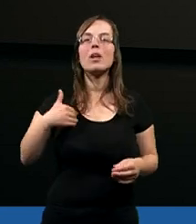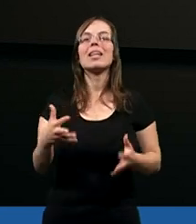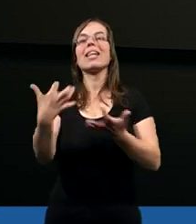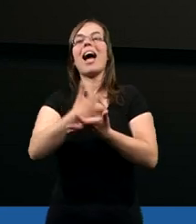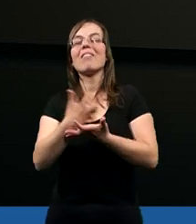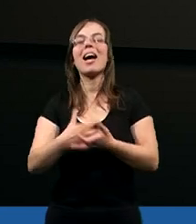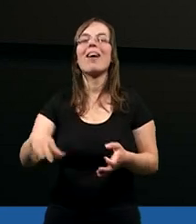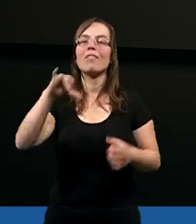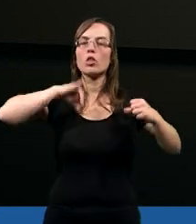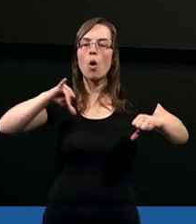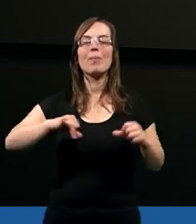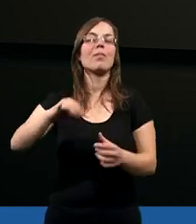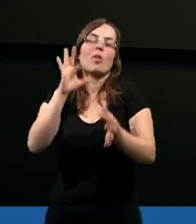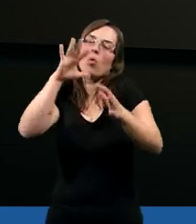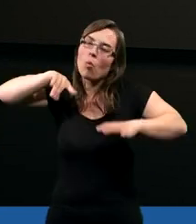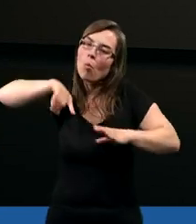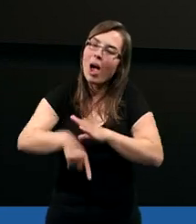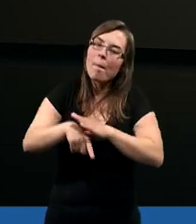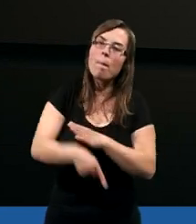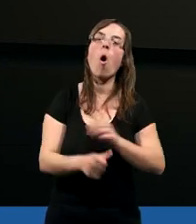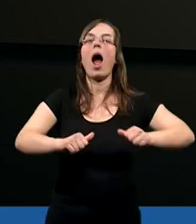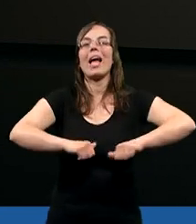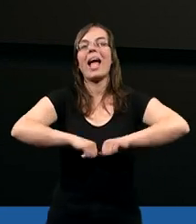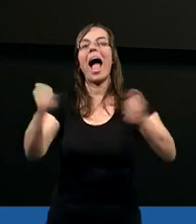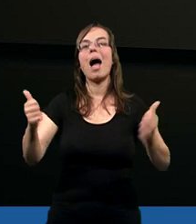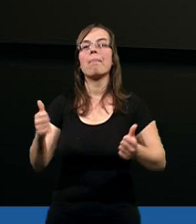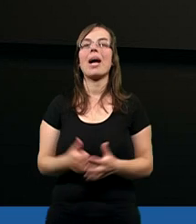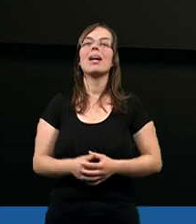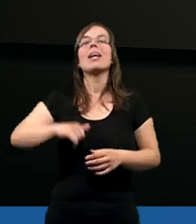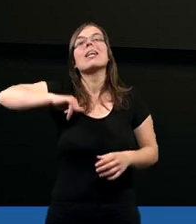zawiera w sobie głęboki apel.